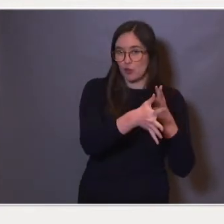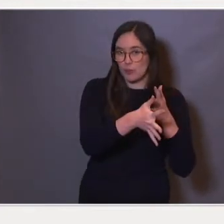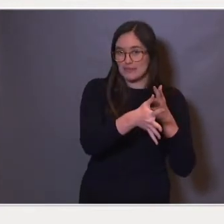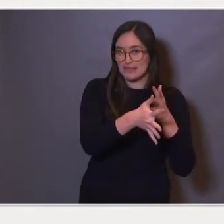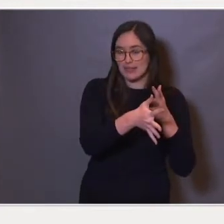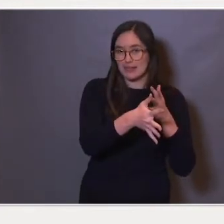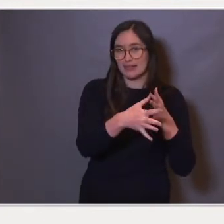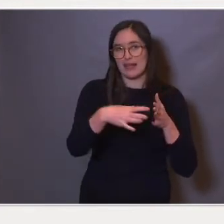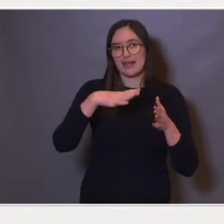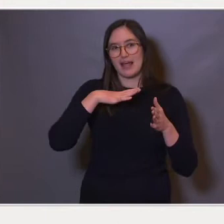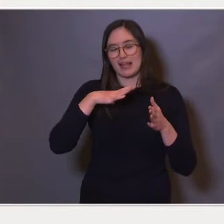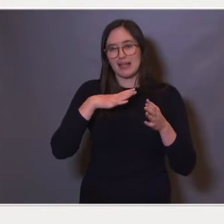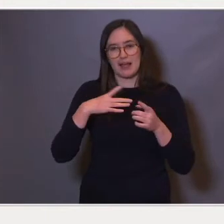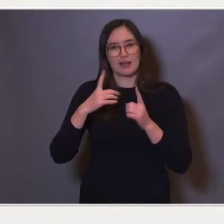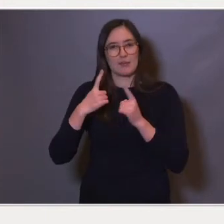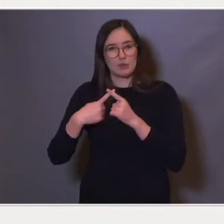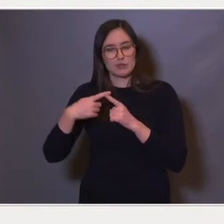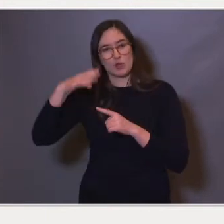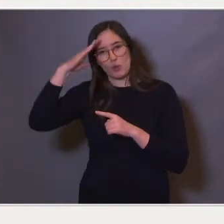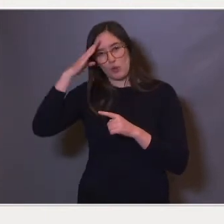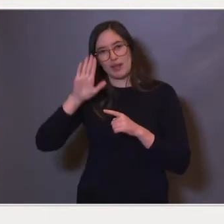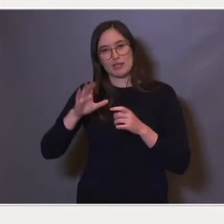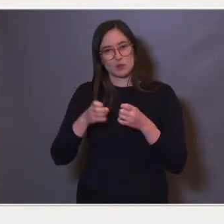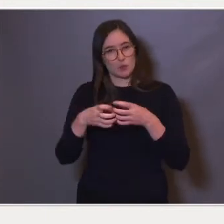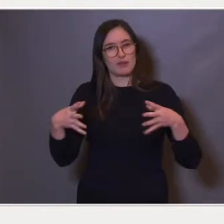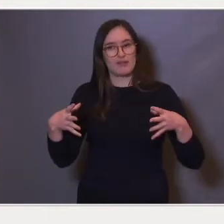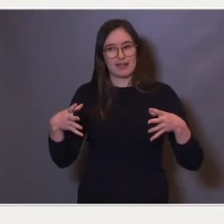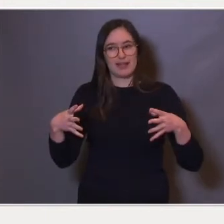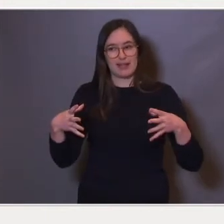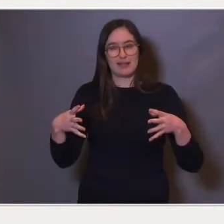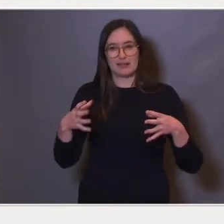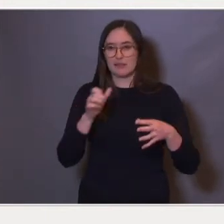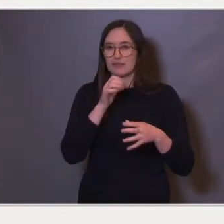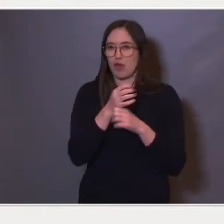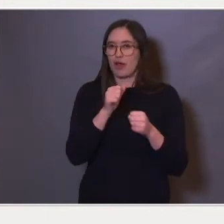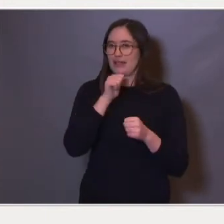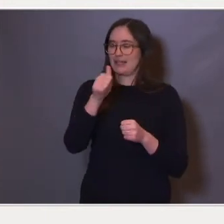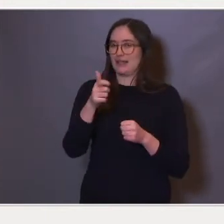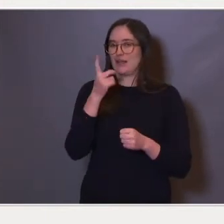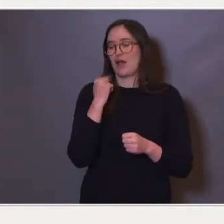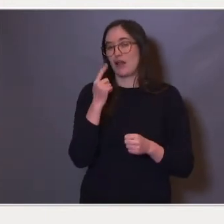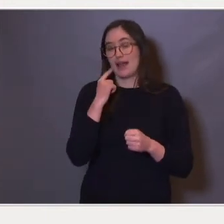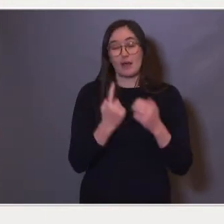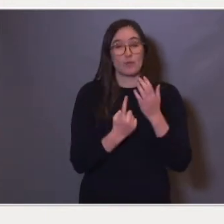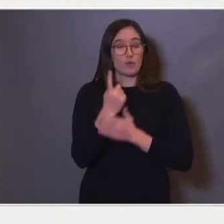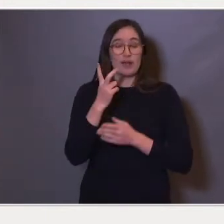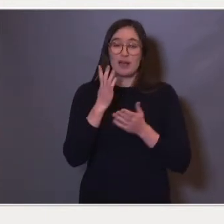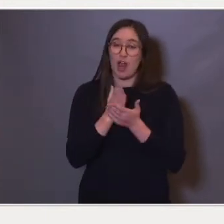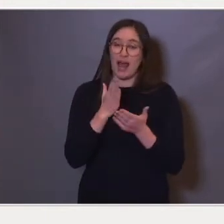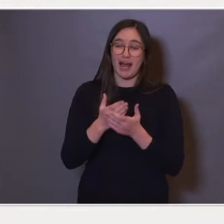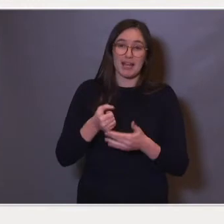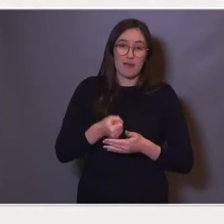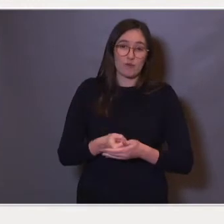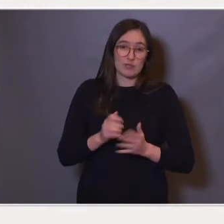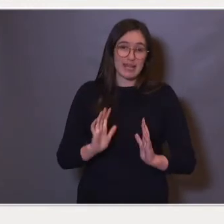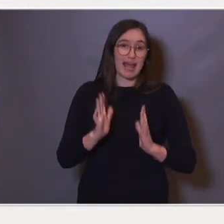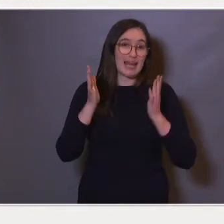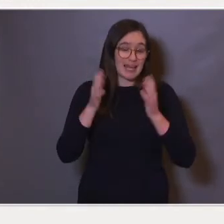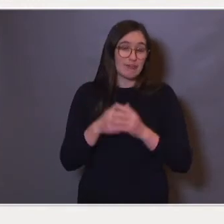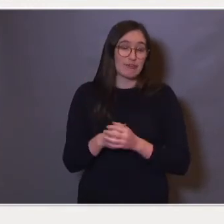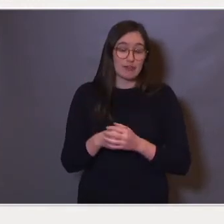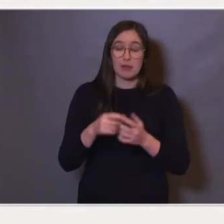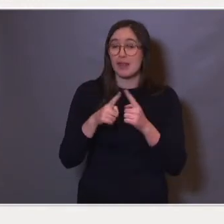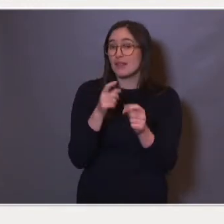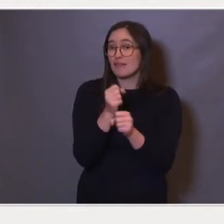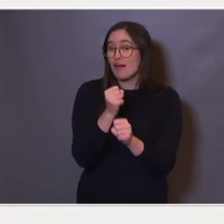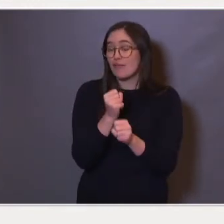i jenters og gutters utvikling, allerede fra veldig tidlig. Kanskje allerede i fosterlivet, men i hvert fall allerede